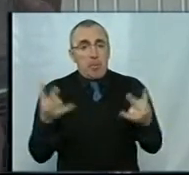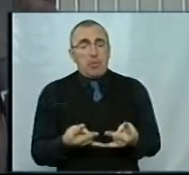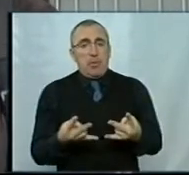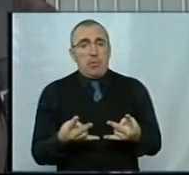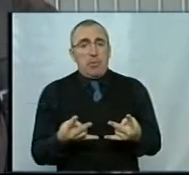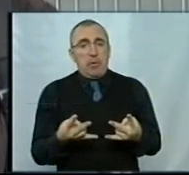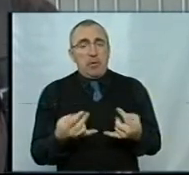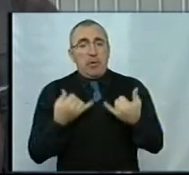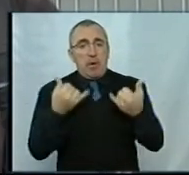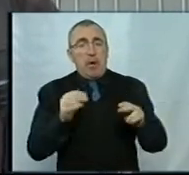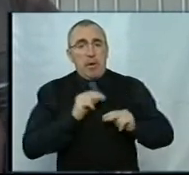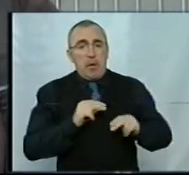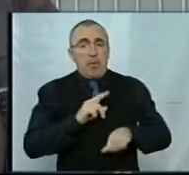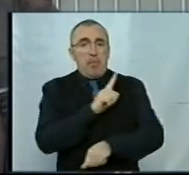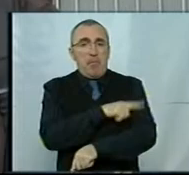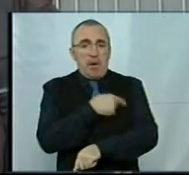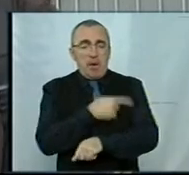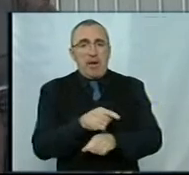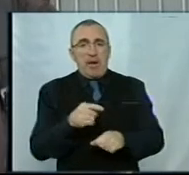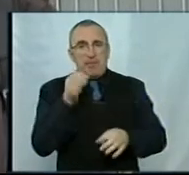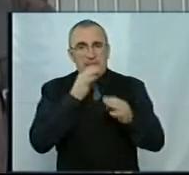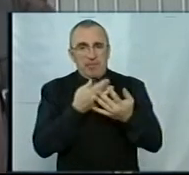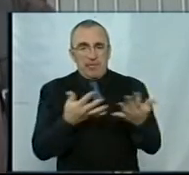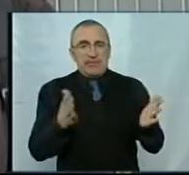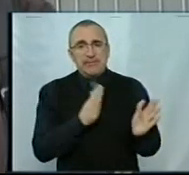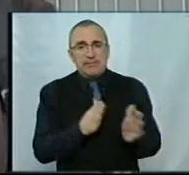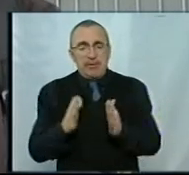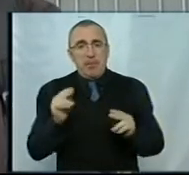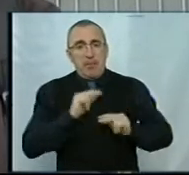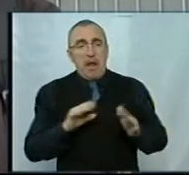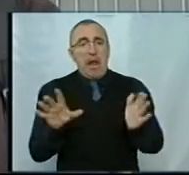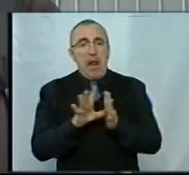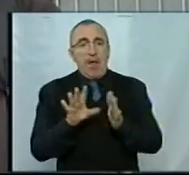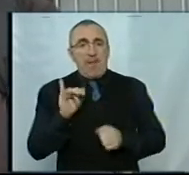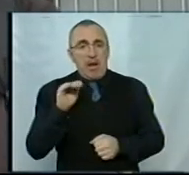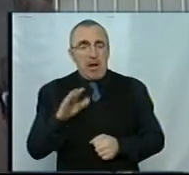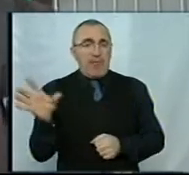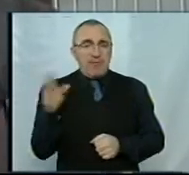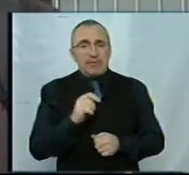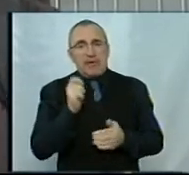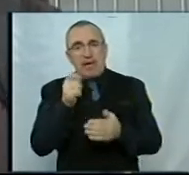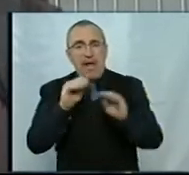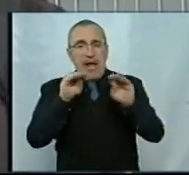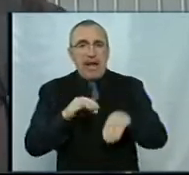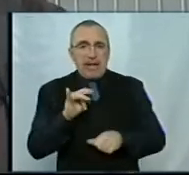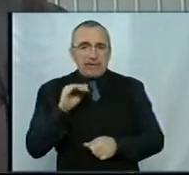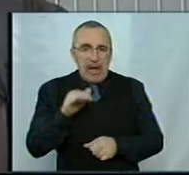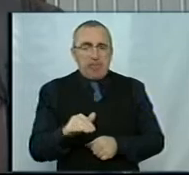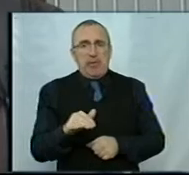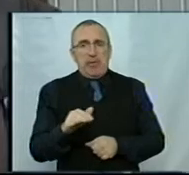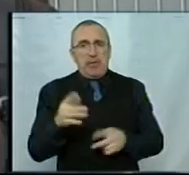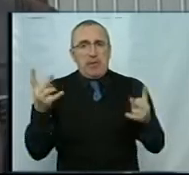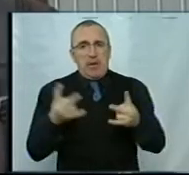для роботи з медично-інформаційною системою. Тому що ми працюємо тепер в електронному варіанті, всі наші призначення, рецепти і так далі, треба буде